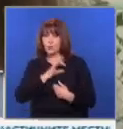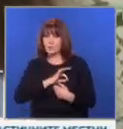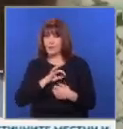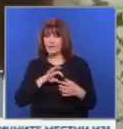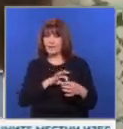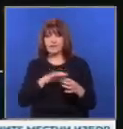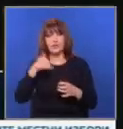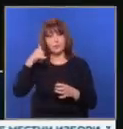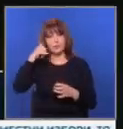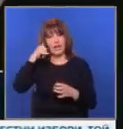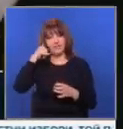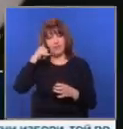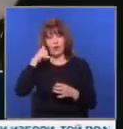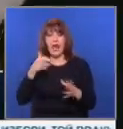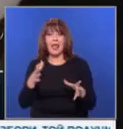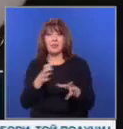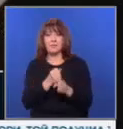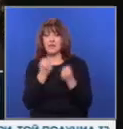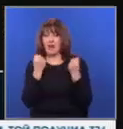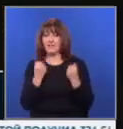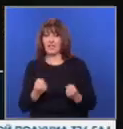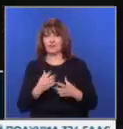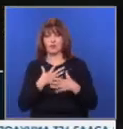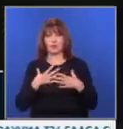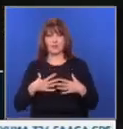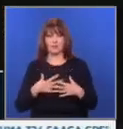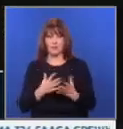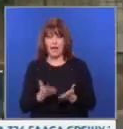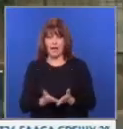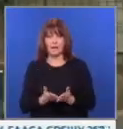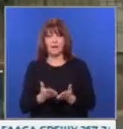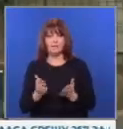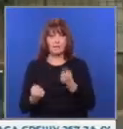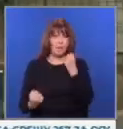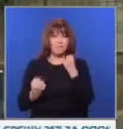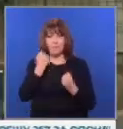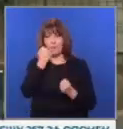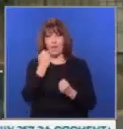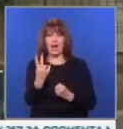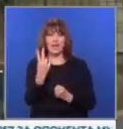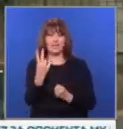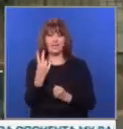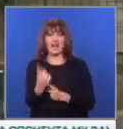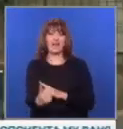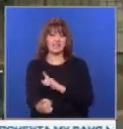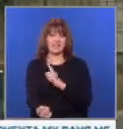и да разбере къде е Ивана. Намира я в тежко състояние. Побоя започна с два изключително силни шамара.